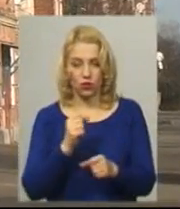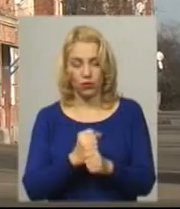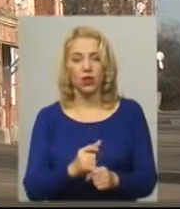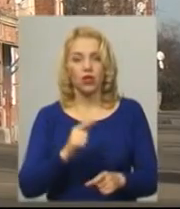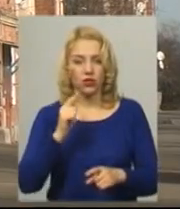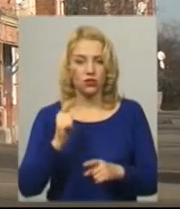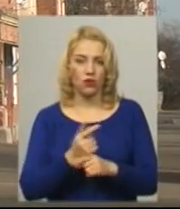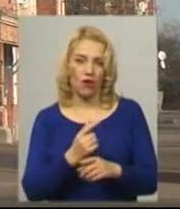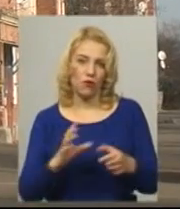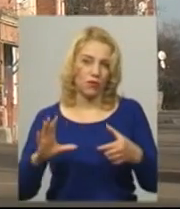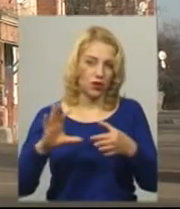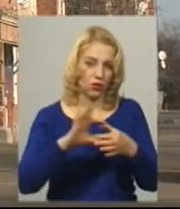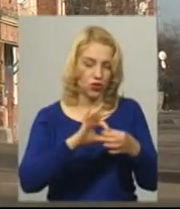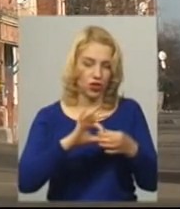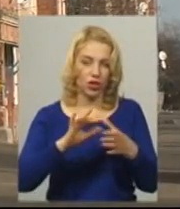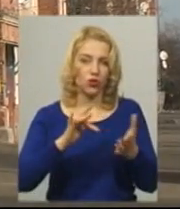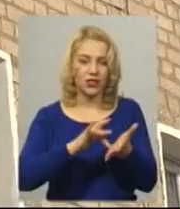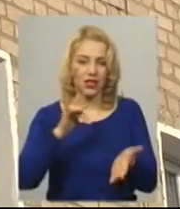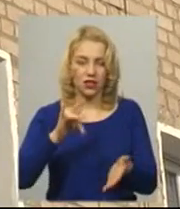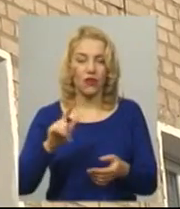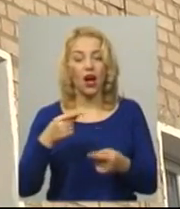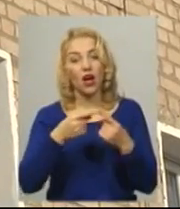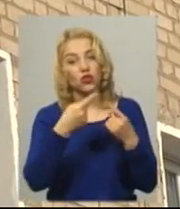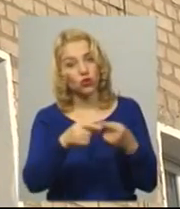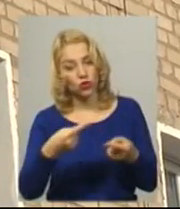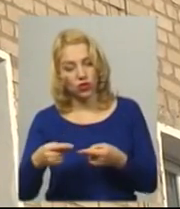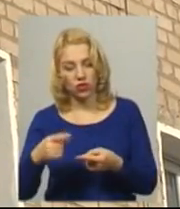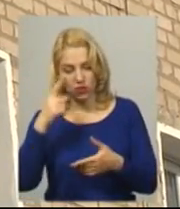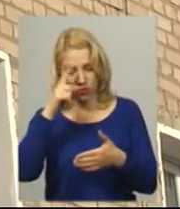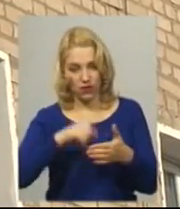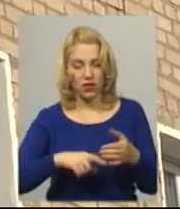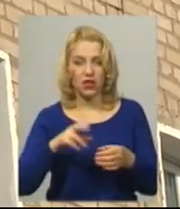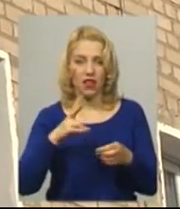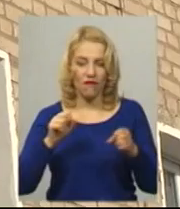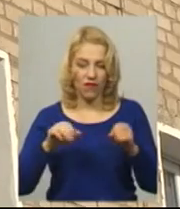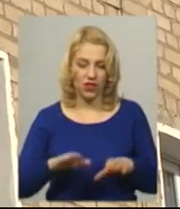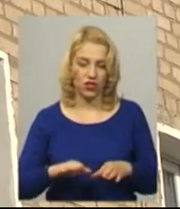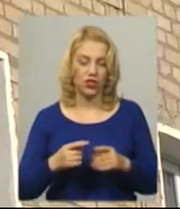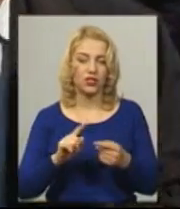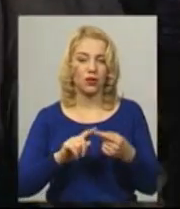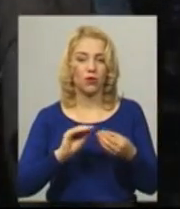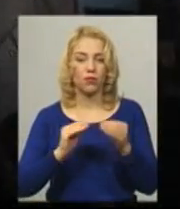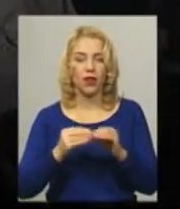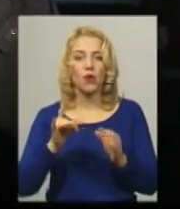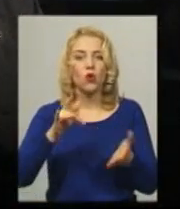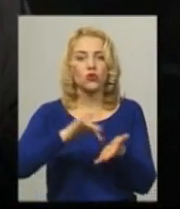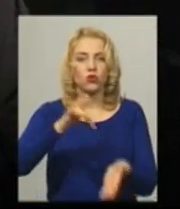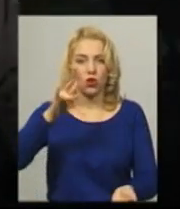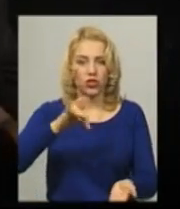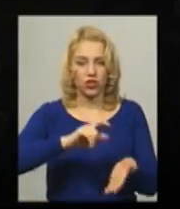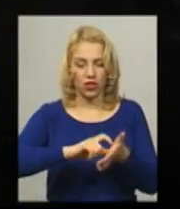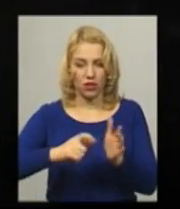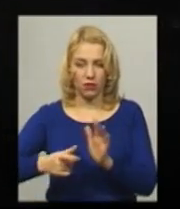підключили до централізованого. Щодо інших, сподіваються на вирішення цієї проблеми у столичних кабінетах. Дадійшла відповідь